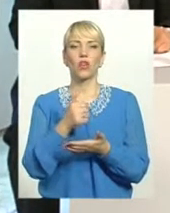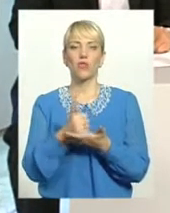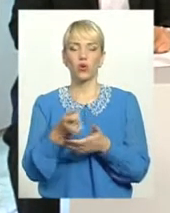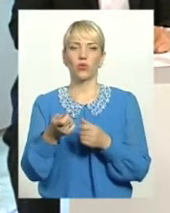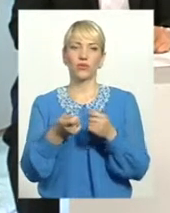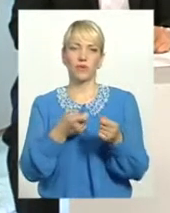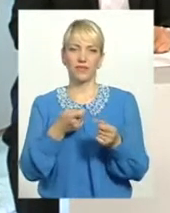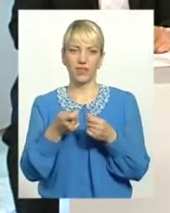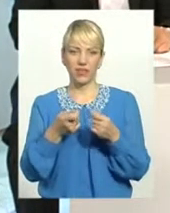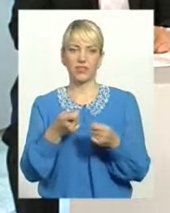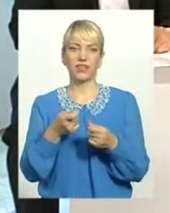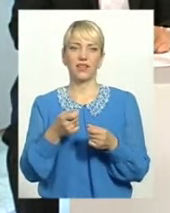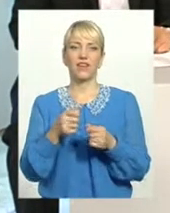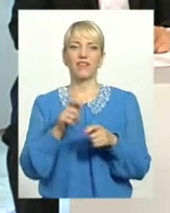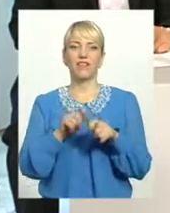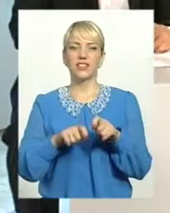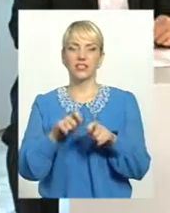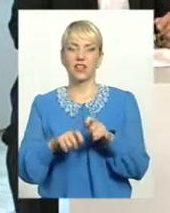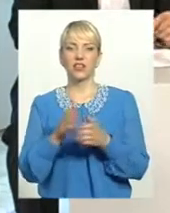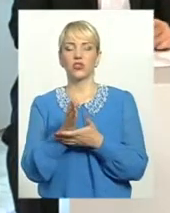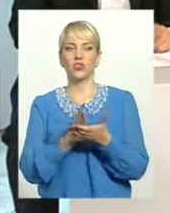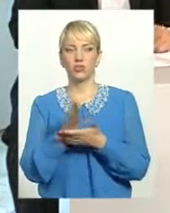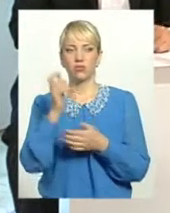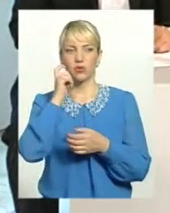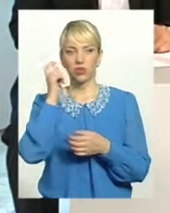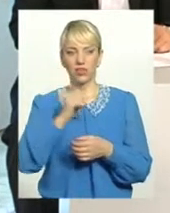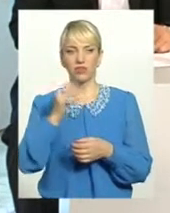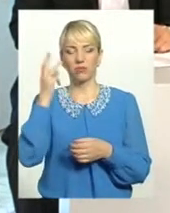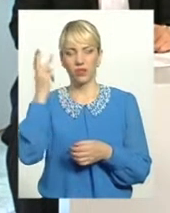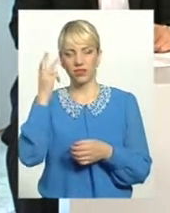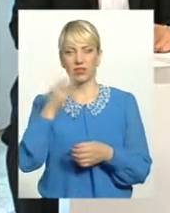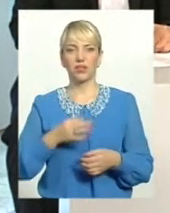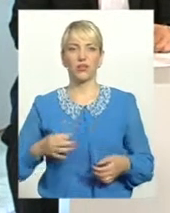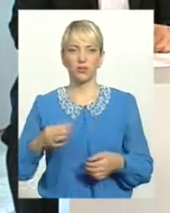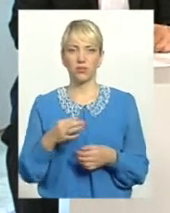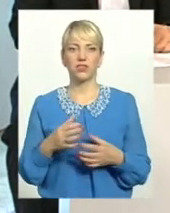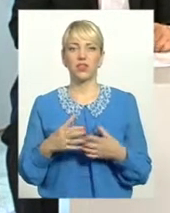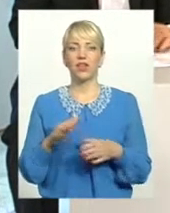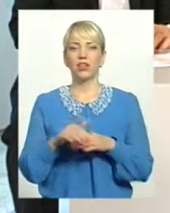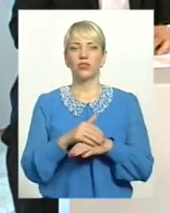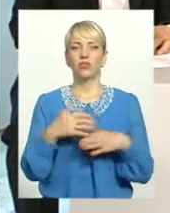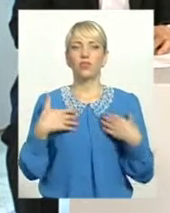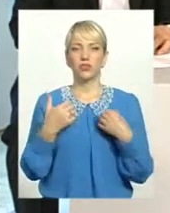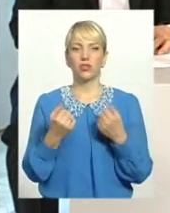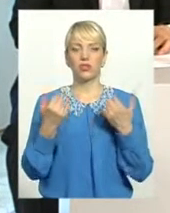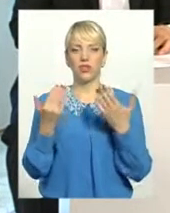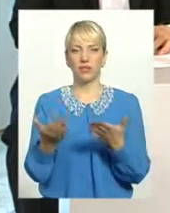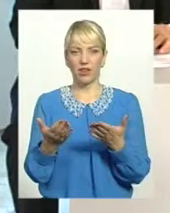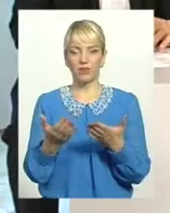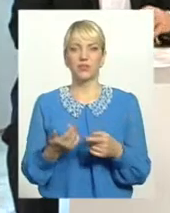управління фіскальної служби України у Хмельницькій області. Доброго здоров'я, шановні гості, вам.